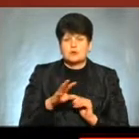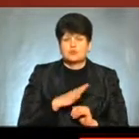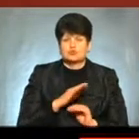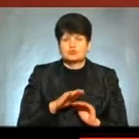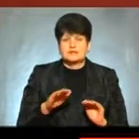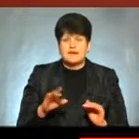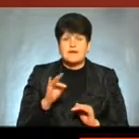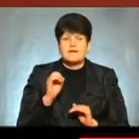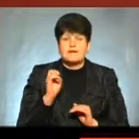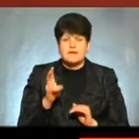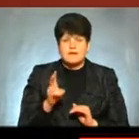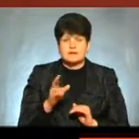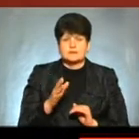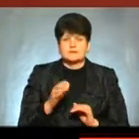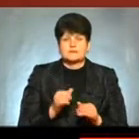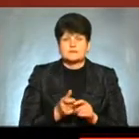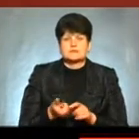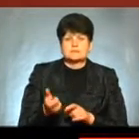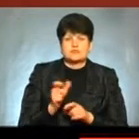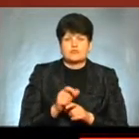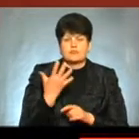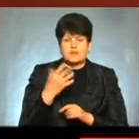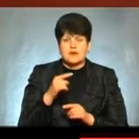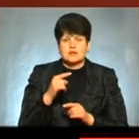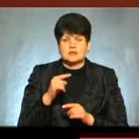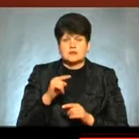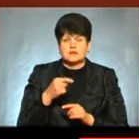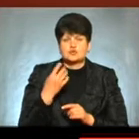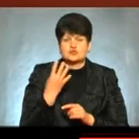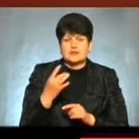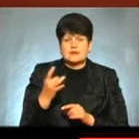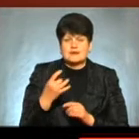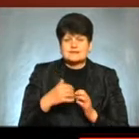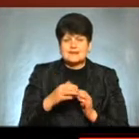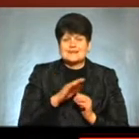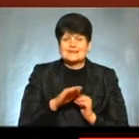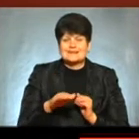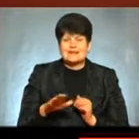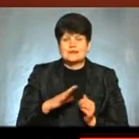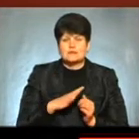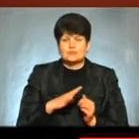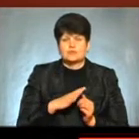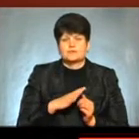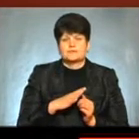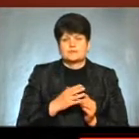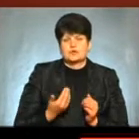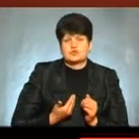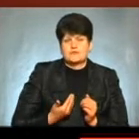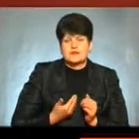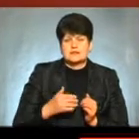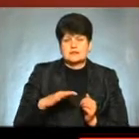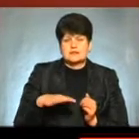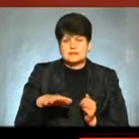Рак щитоподібної залози зріс у 5,4 рази серед дітей, які проживали на